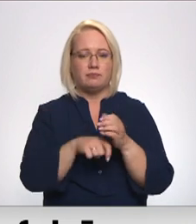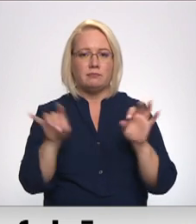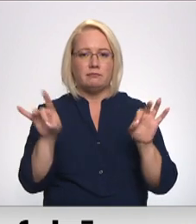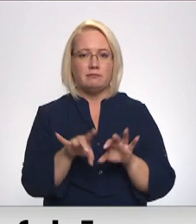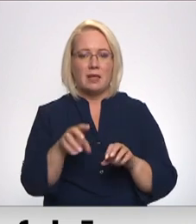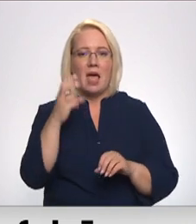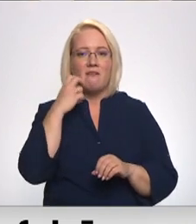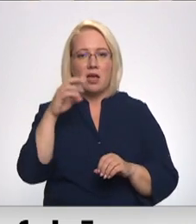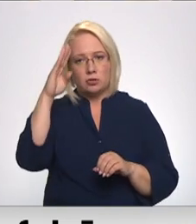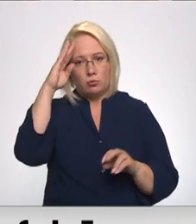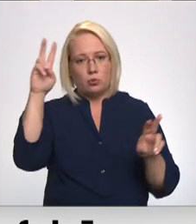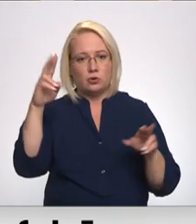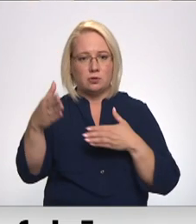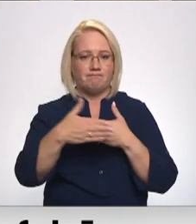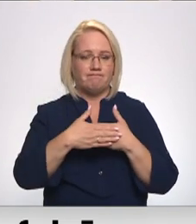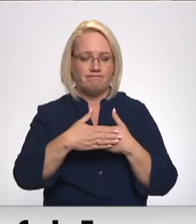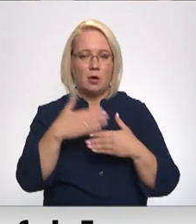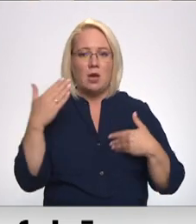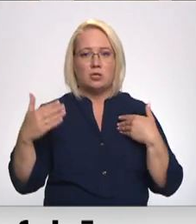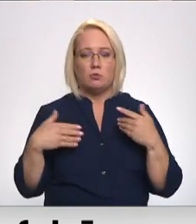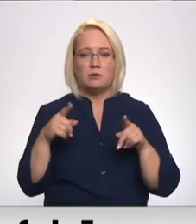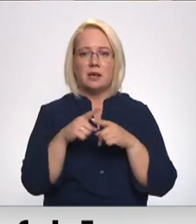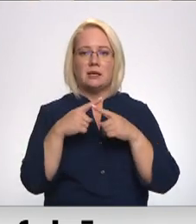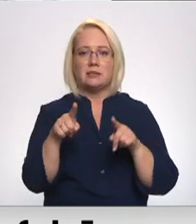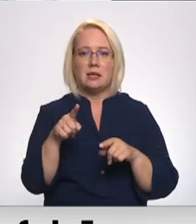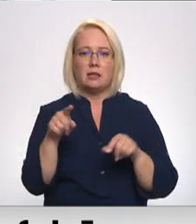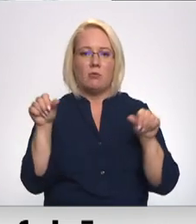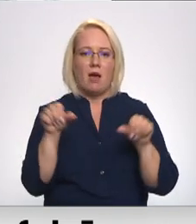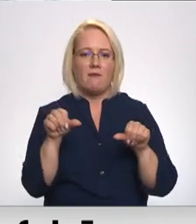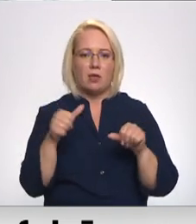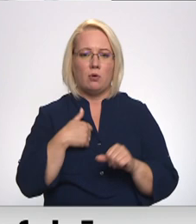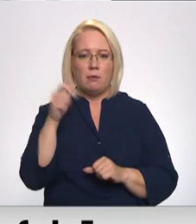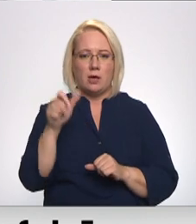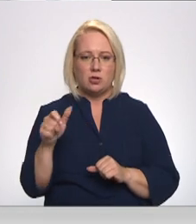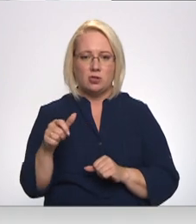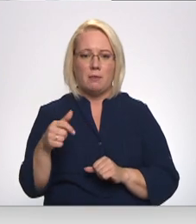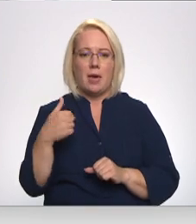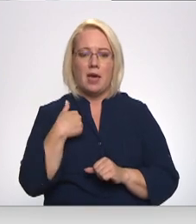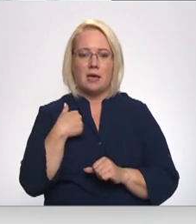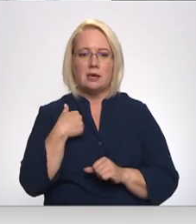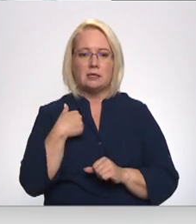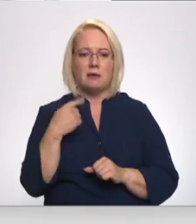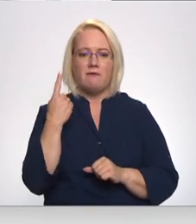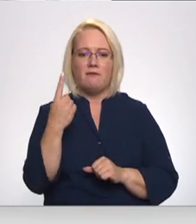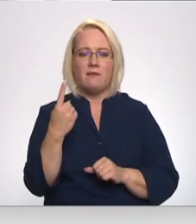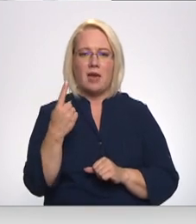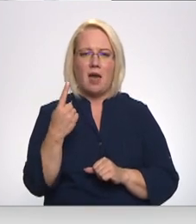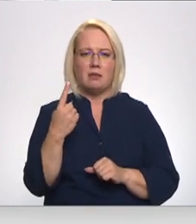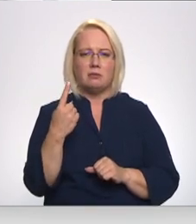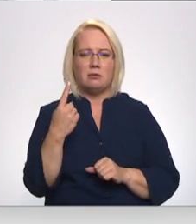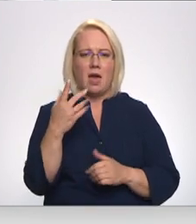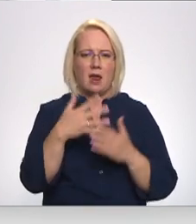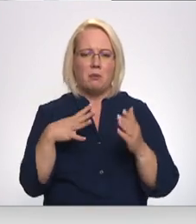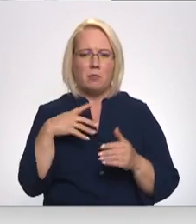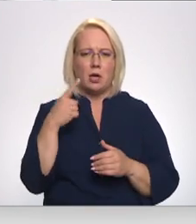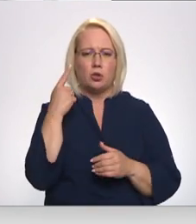Vecpovisis durvis. Izmismu neslēpja arī citu ēstuvu īpašnieki. Es stāstu, viena restorāna rēķina bija 1800